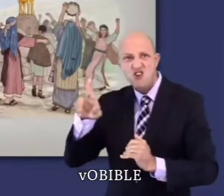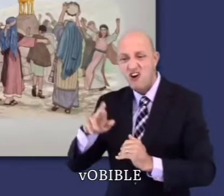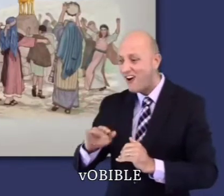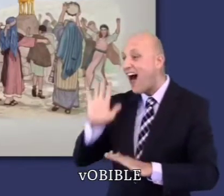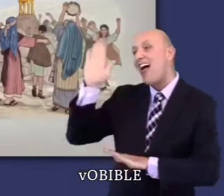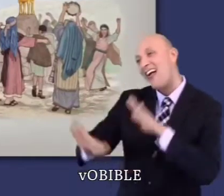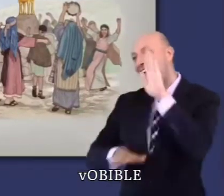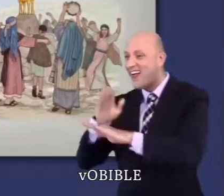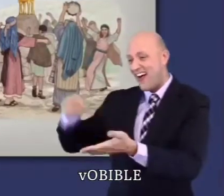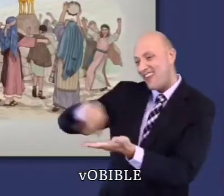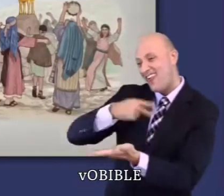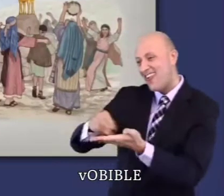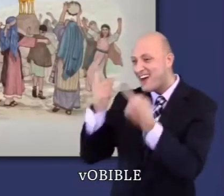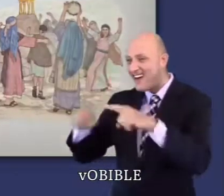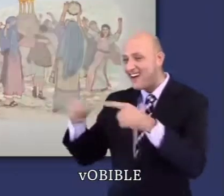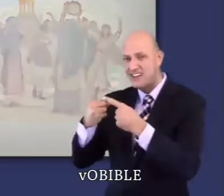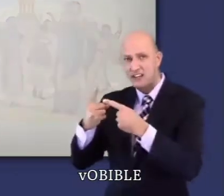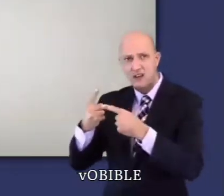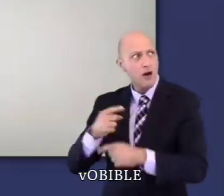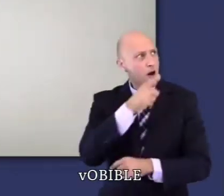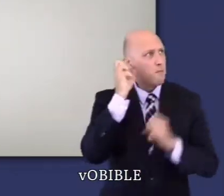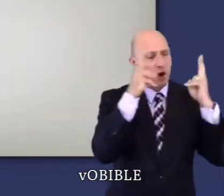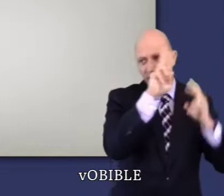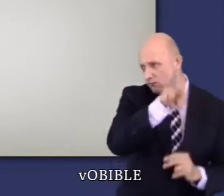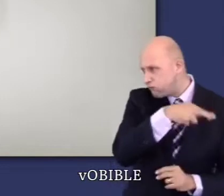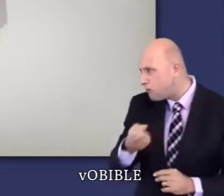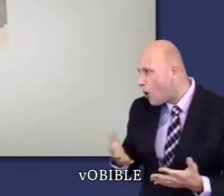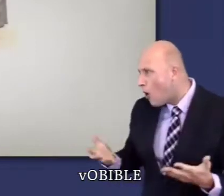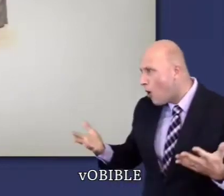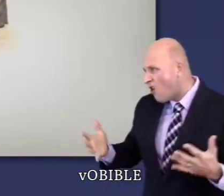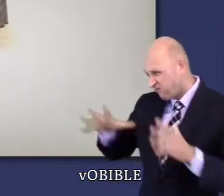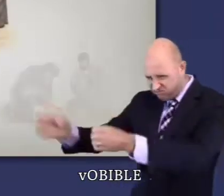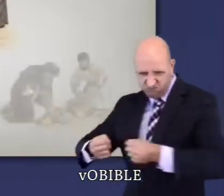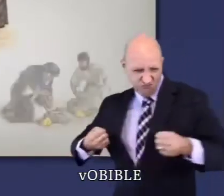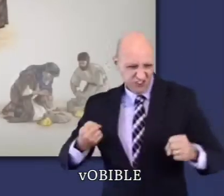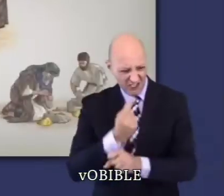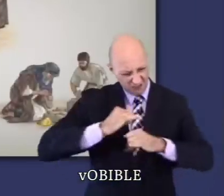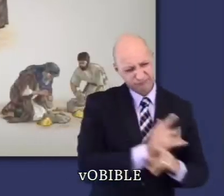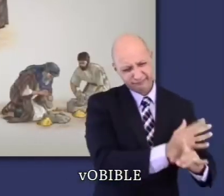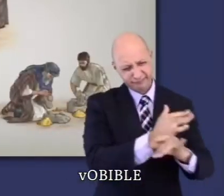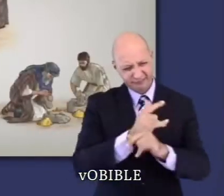un veau en or et lui rend un culte en dansant et en chantant. Quand Moïse revient, il brûle l'idole et la broie,